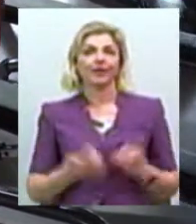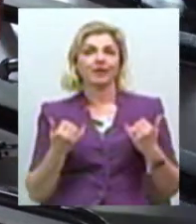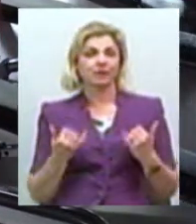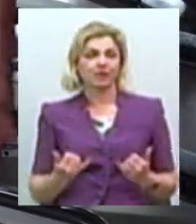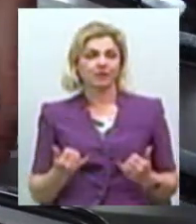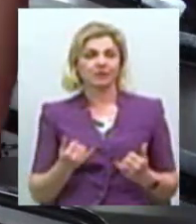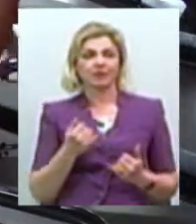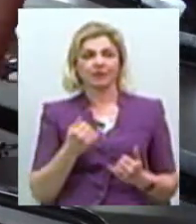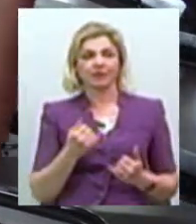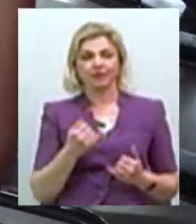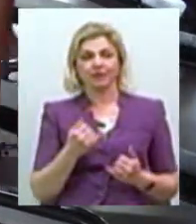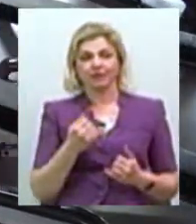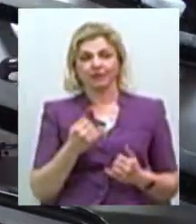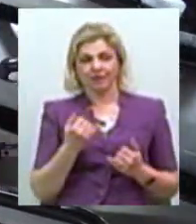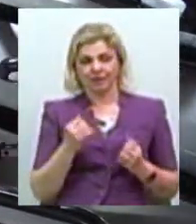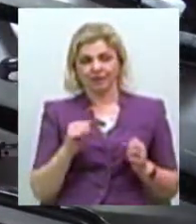буде під'їмати.